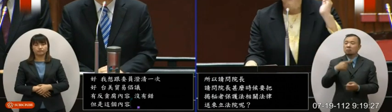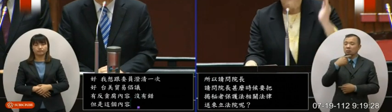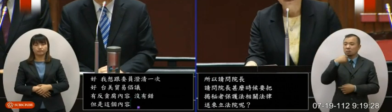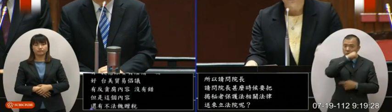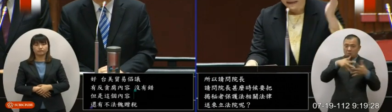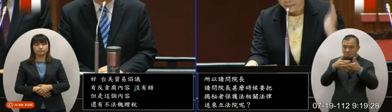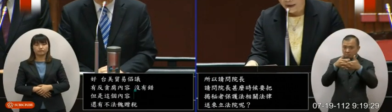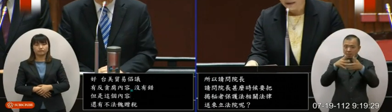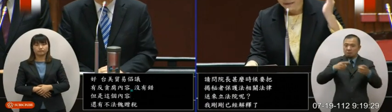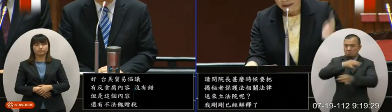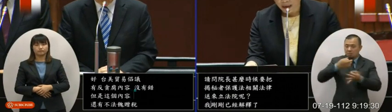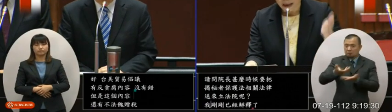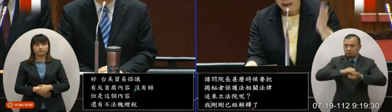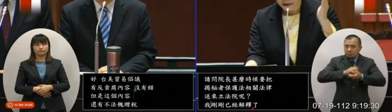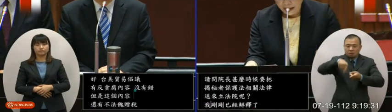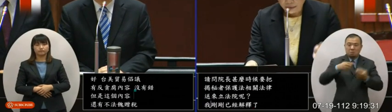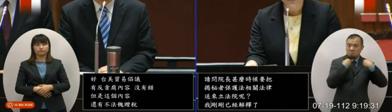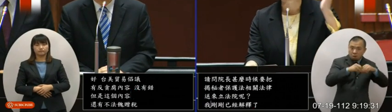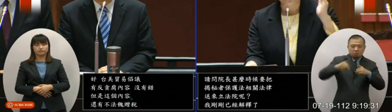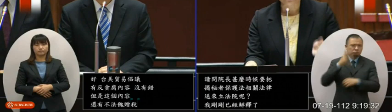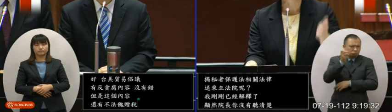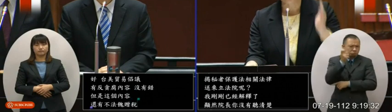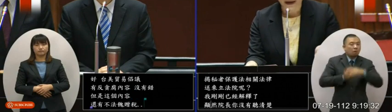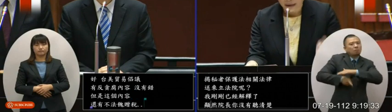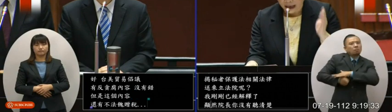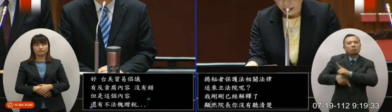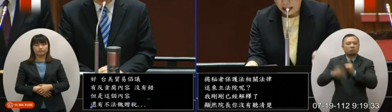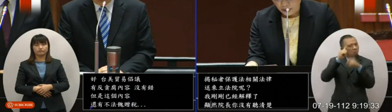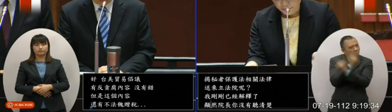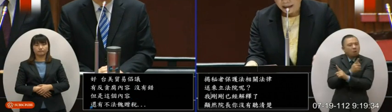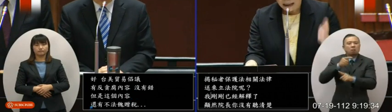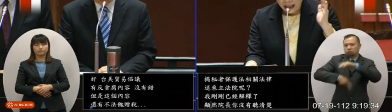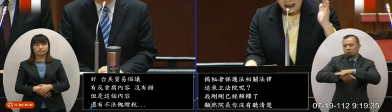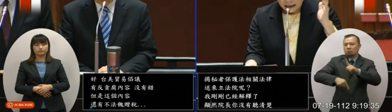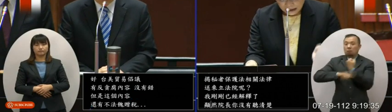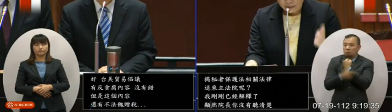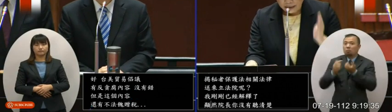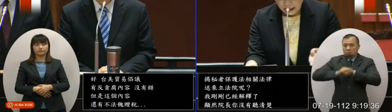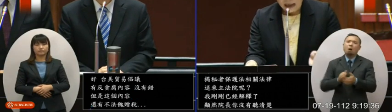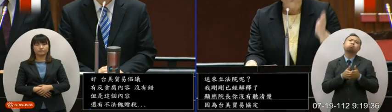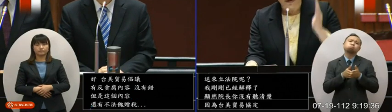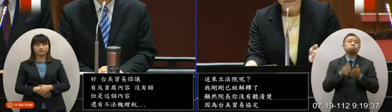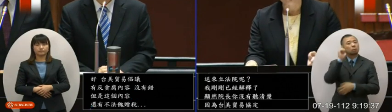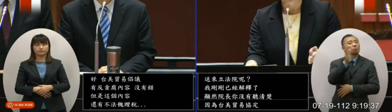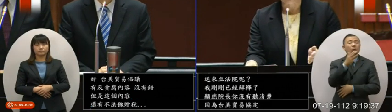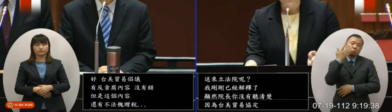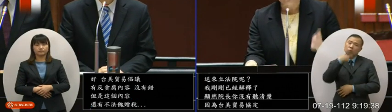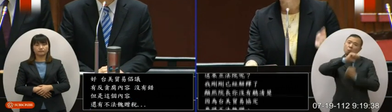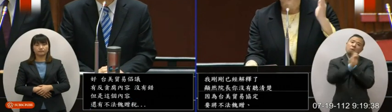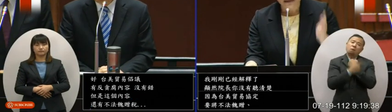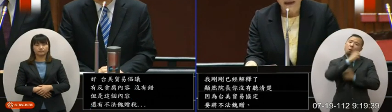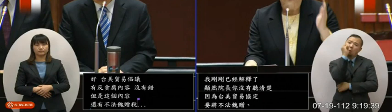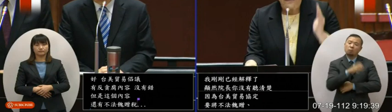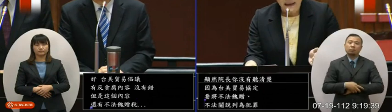易协定要将不法费账不法关注相关列为犯罪所以我们一定要有法律来规范那请问院长如果我们没有法